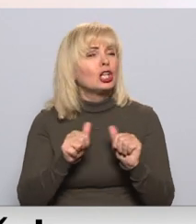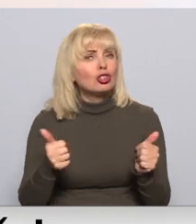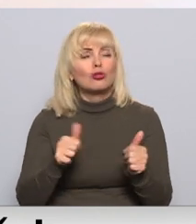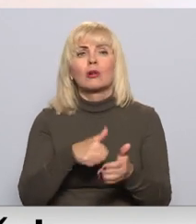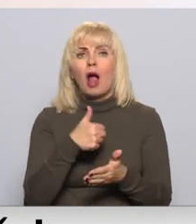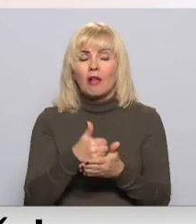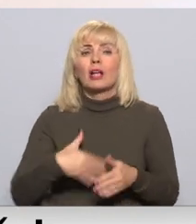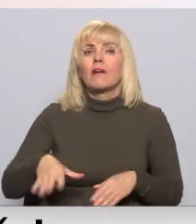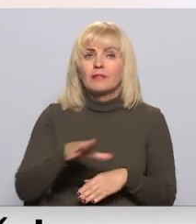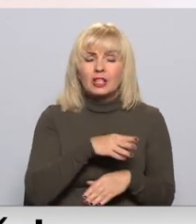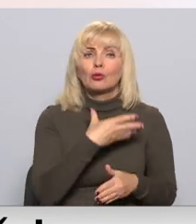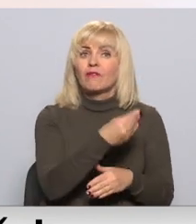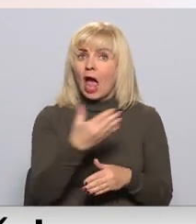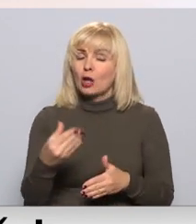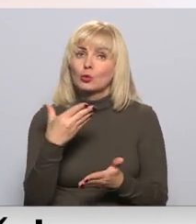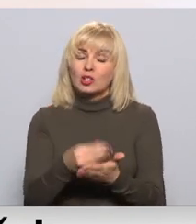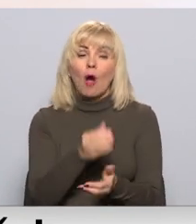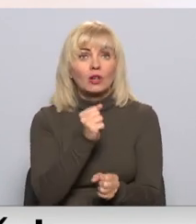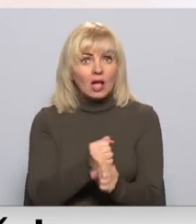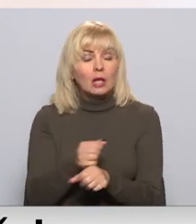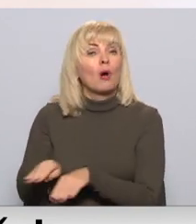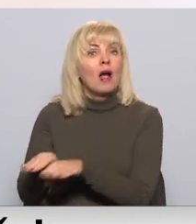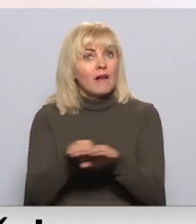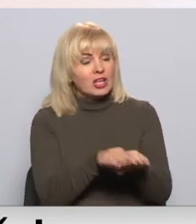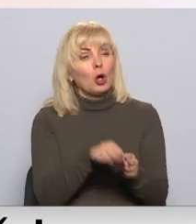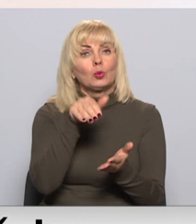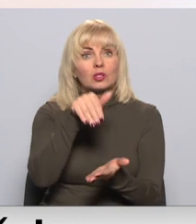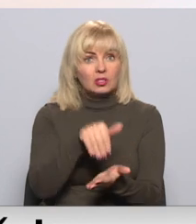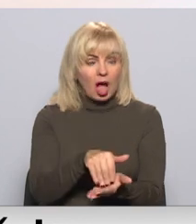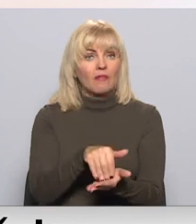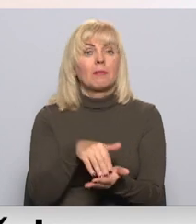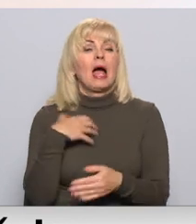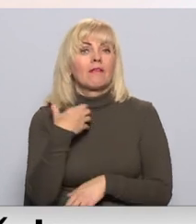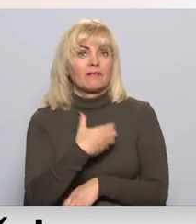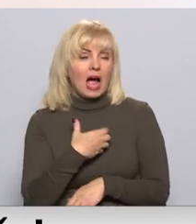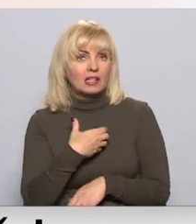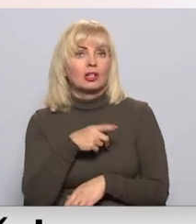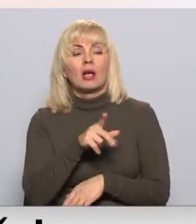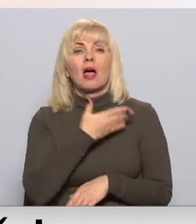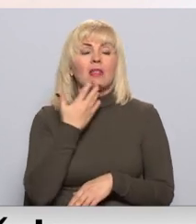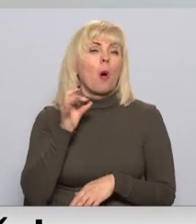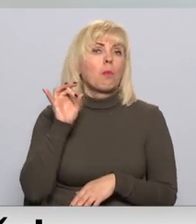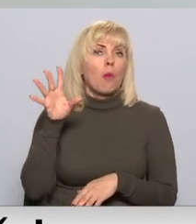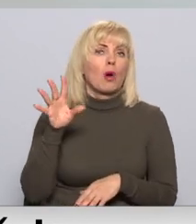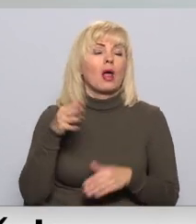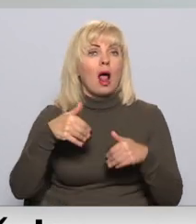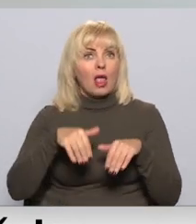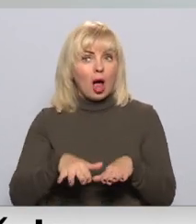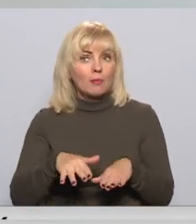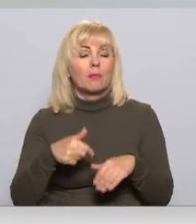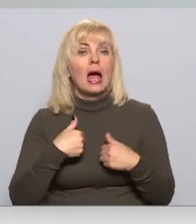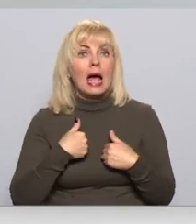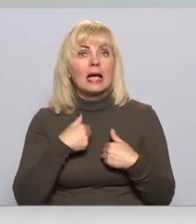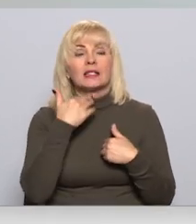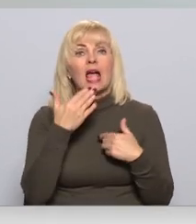lai visi darītu savu darbu un vienotu stāvētu aiz vajadzīgiem, lai arī nepopulāriem lēmumiem. Es aicinu